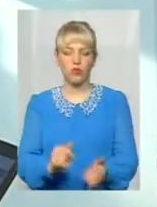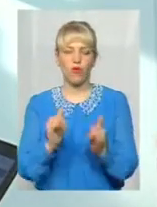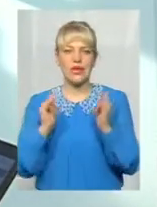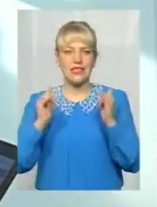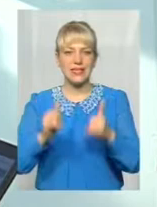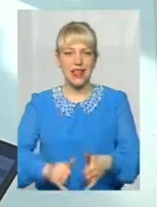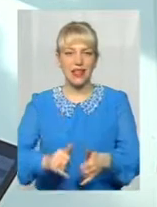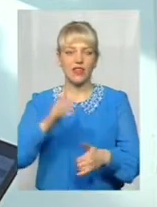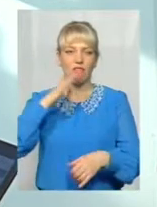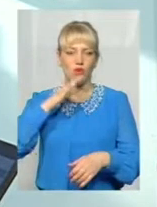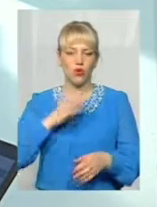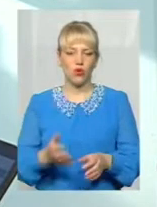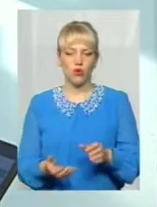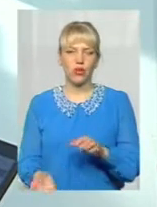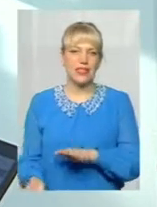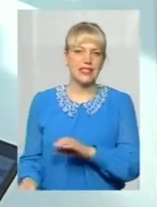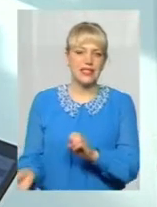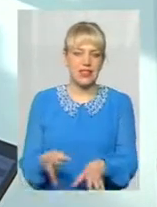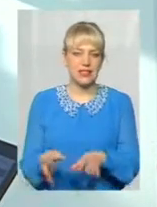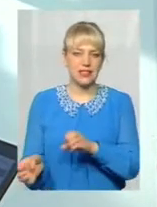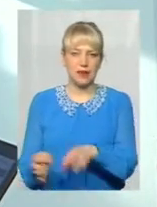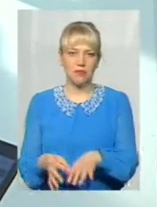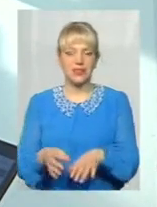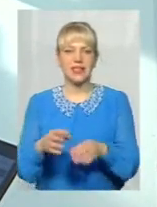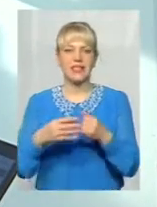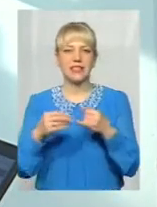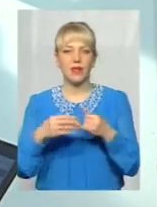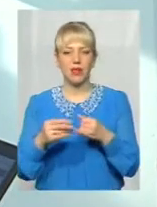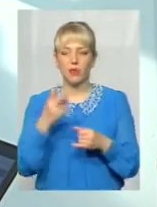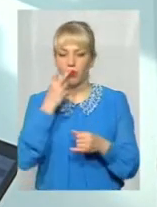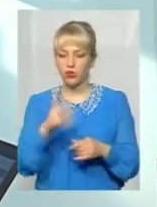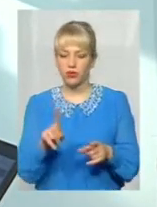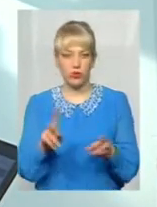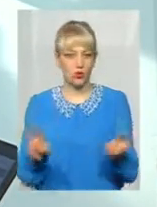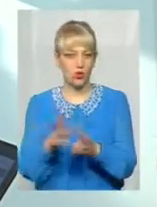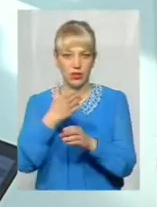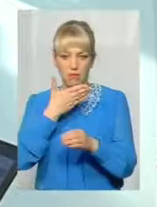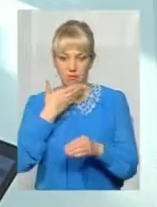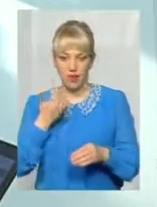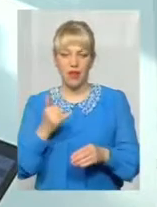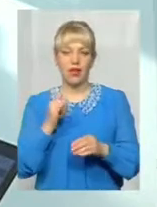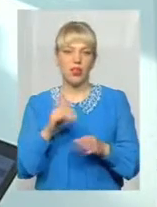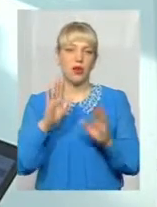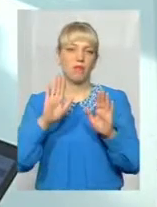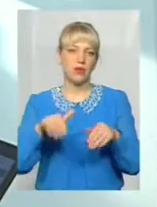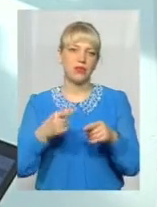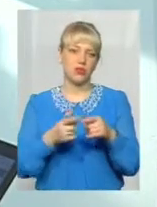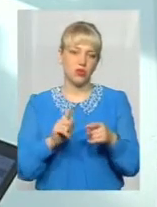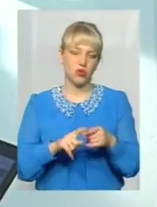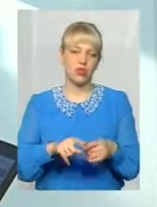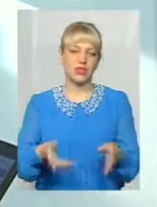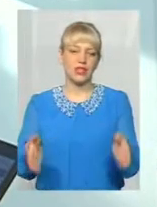засипати землею, переконатися, що немає горіння, особливо в вітряну погоду, і тоді аж залишати місце. Якщо цього не зробити, вітер